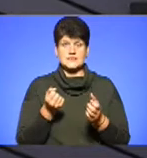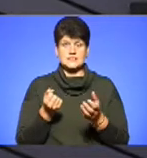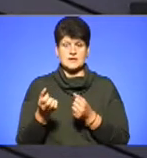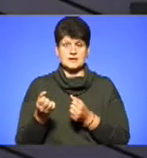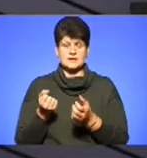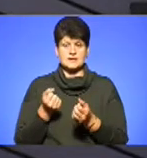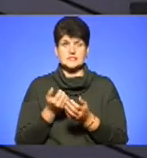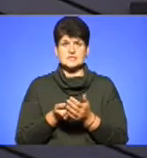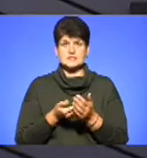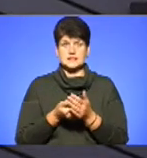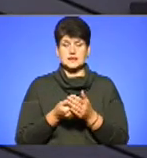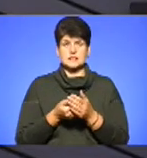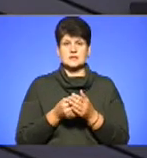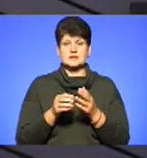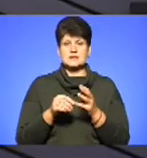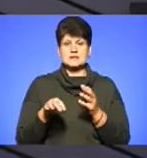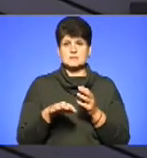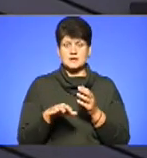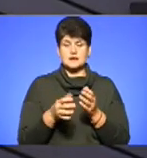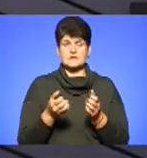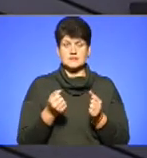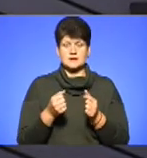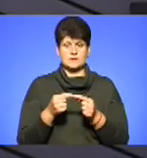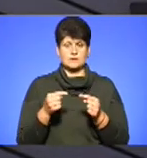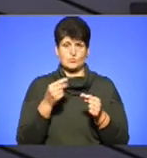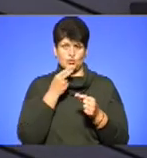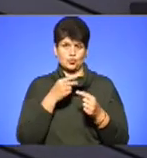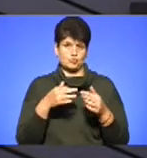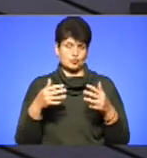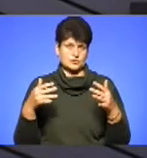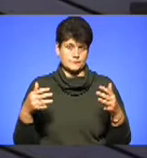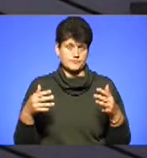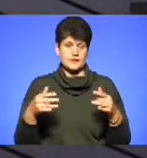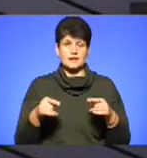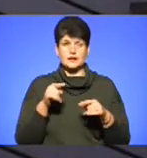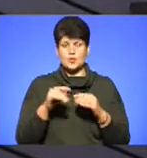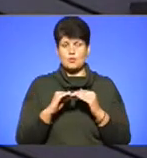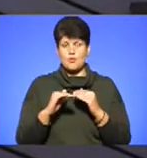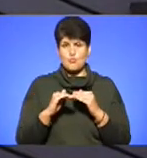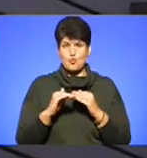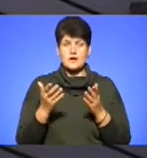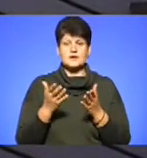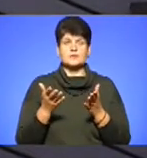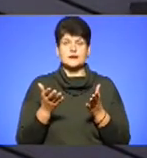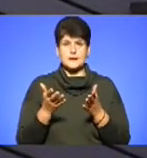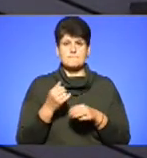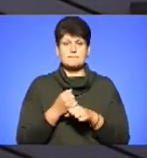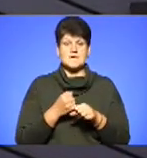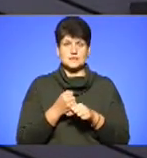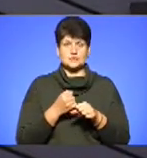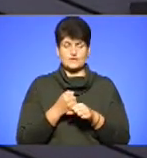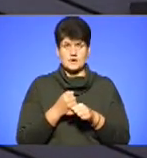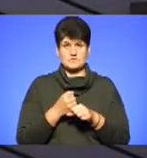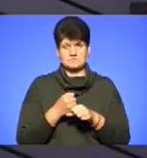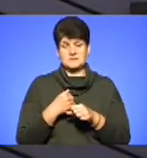грунту, і відібрали зразки продукції. Значить, ми відібрали на тому полі, де працював, де за